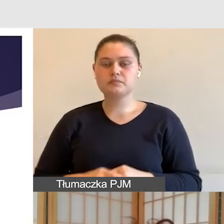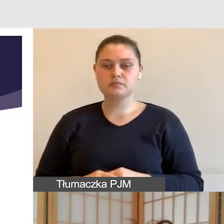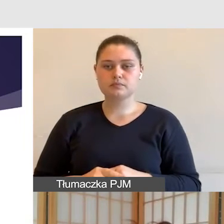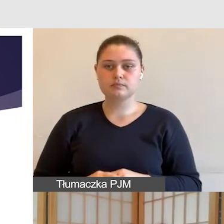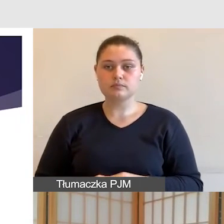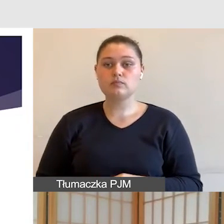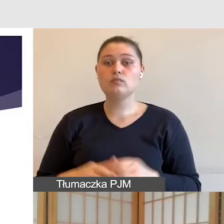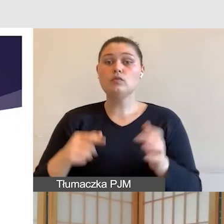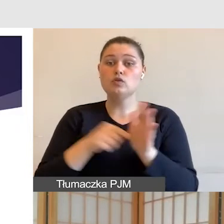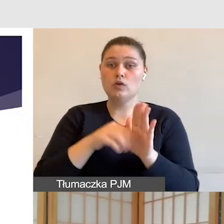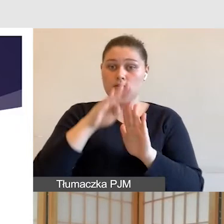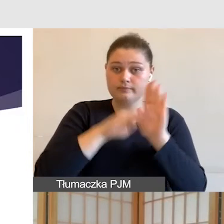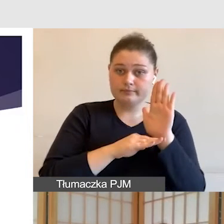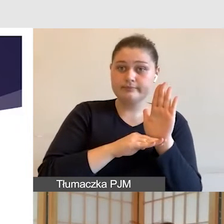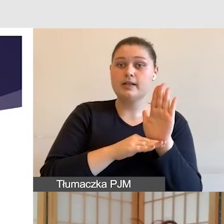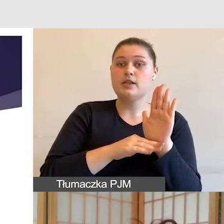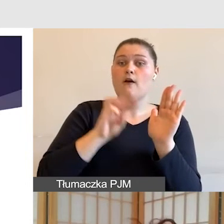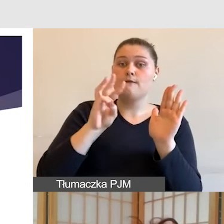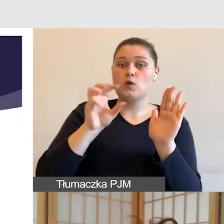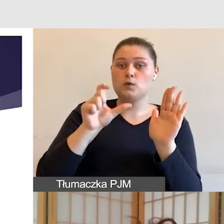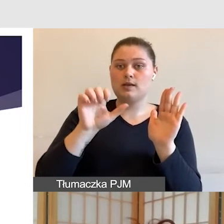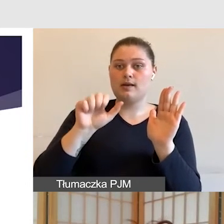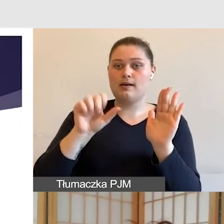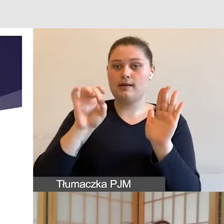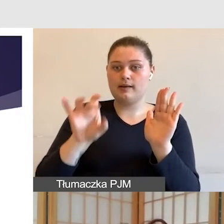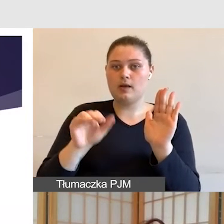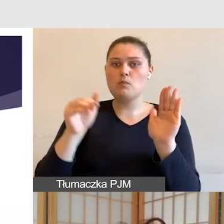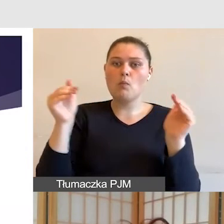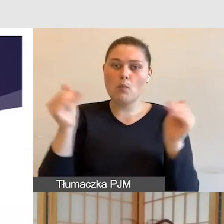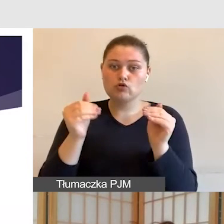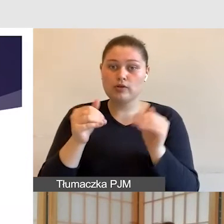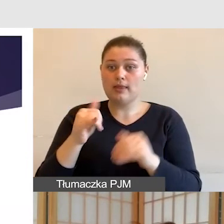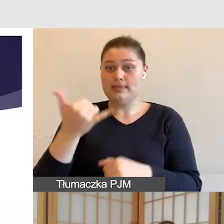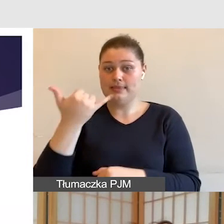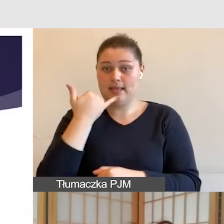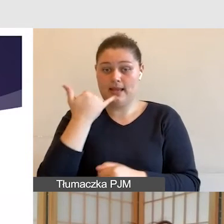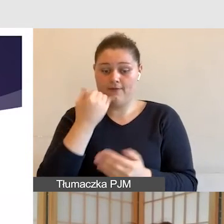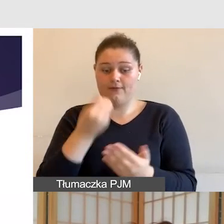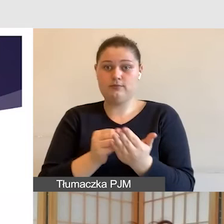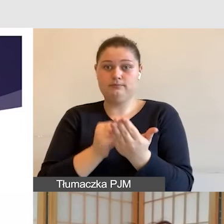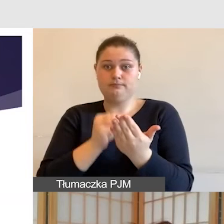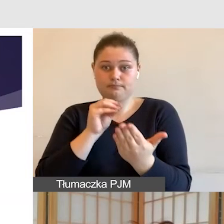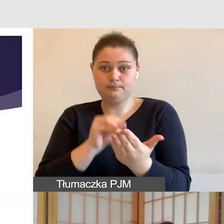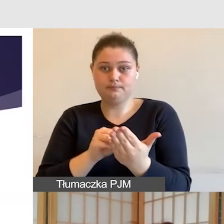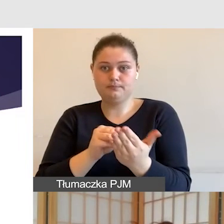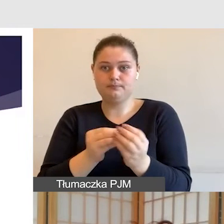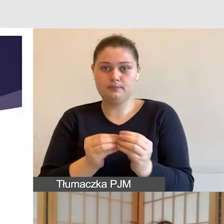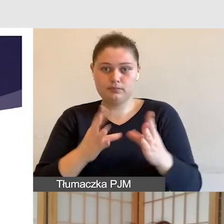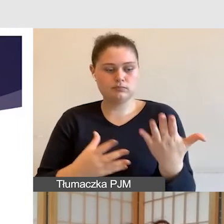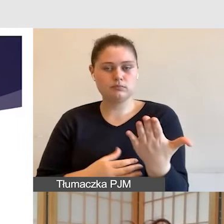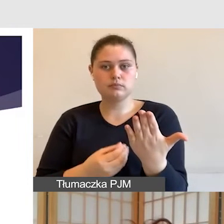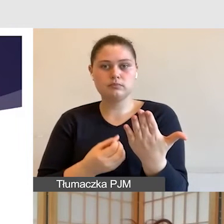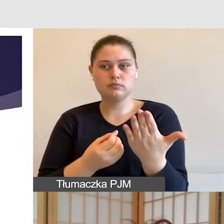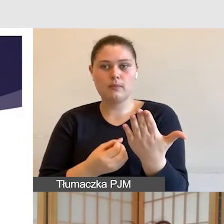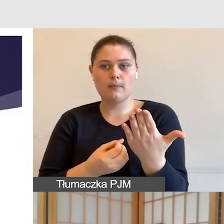zasadami WCAG, można otworzyć na telefonie i idąc na przykład do budynku możemy